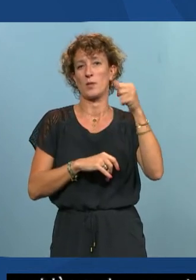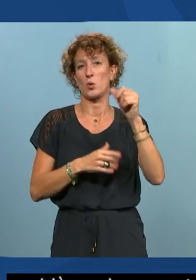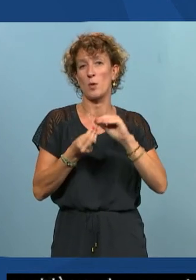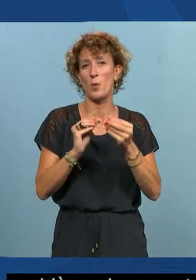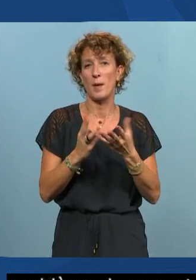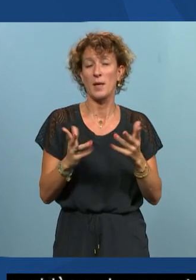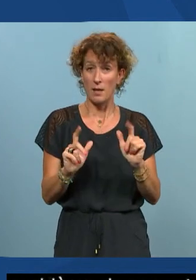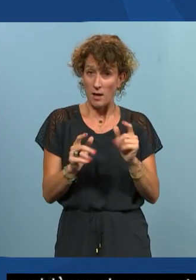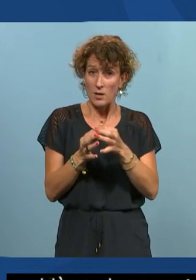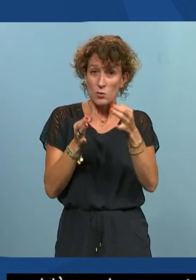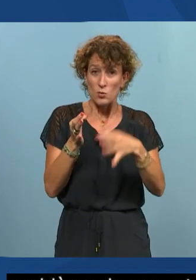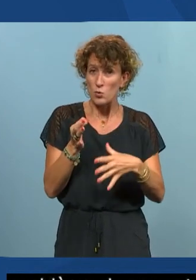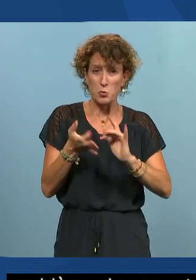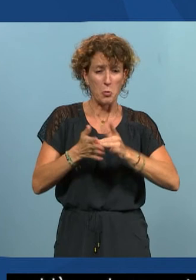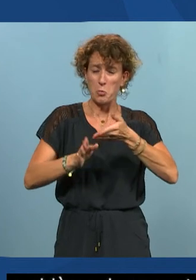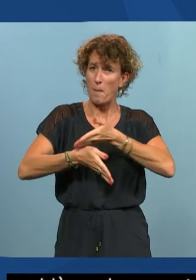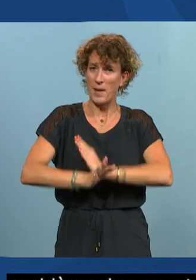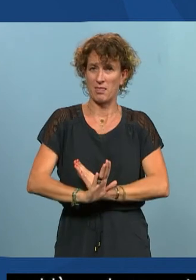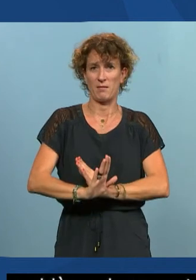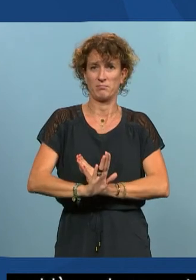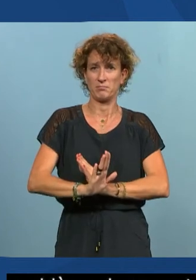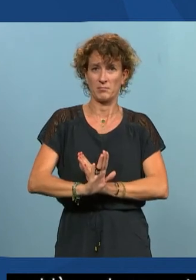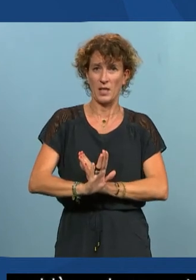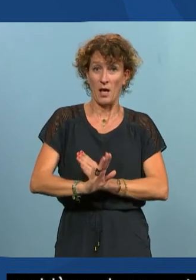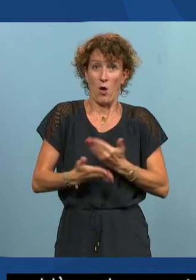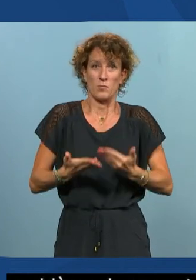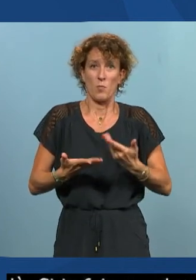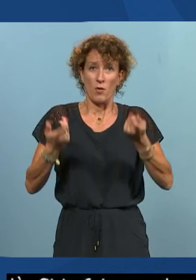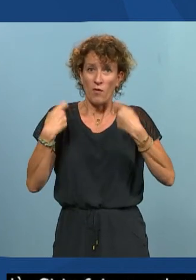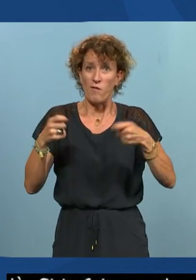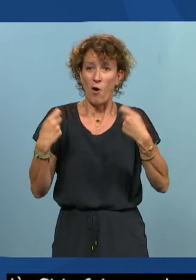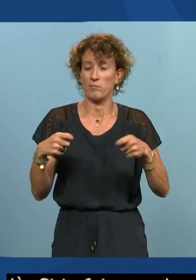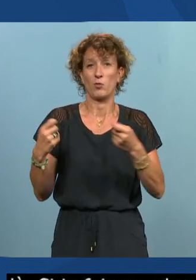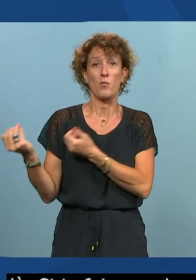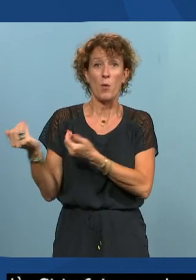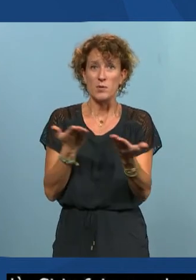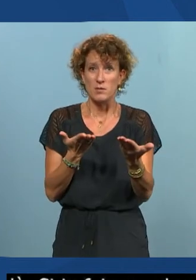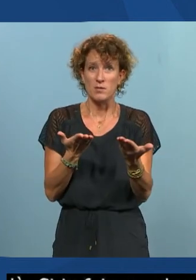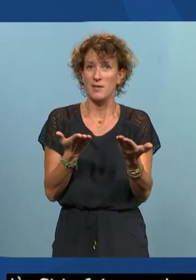il y a des solutions toutes faites qui sont embarquées en ce moment et qui vous promettent monts et merveilles